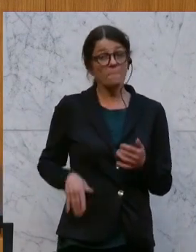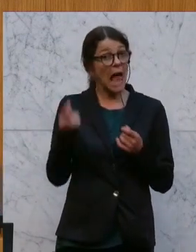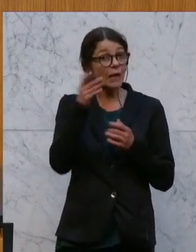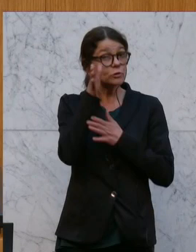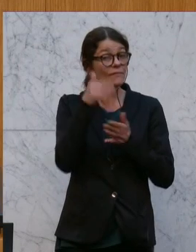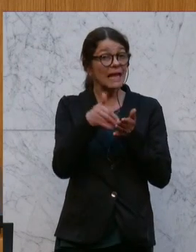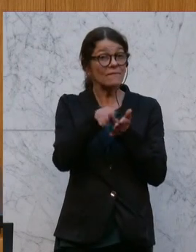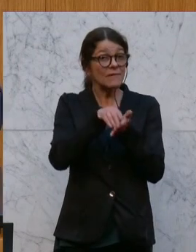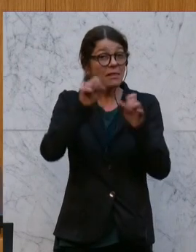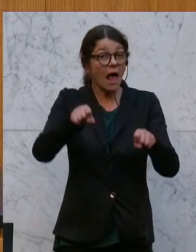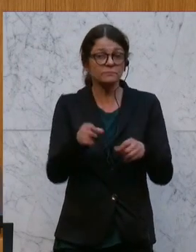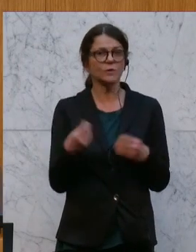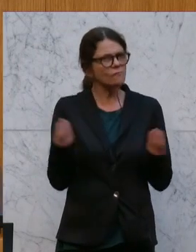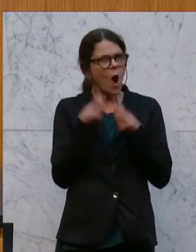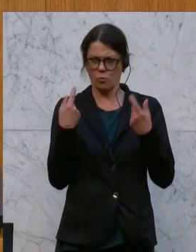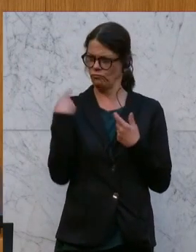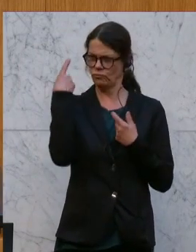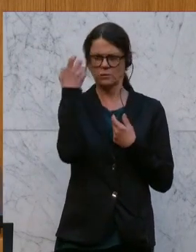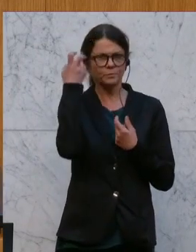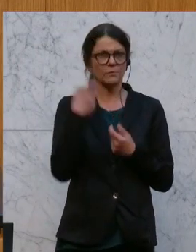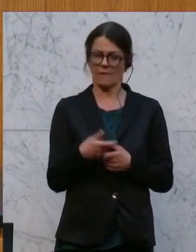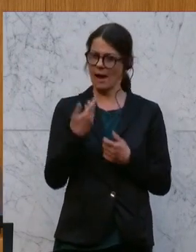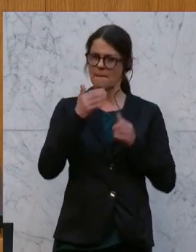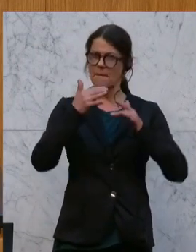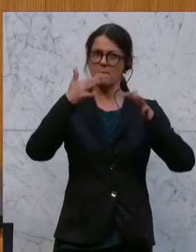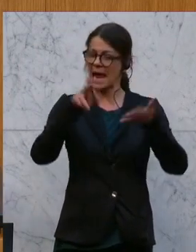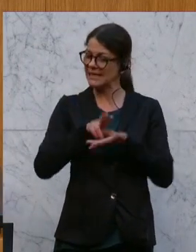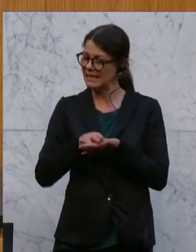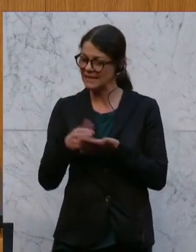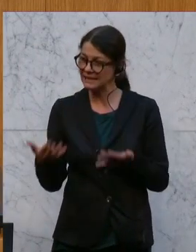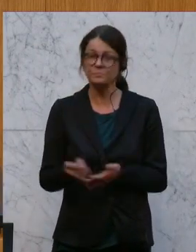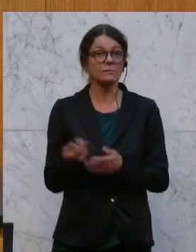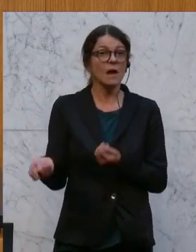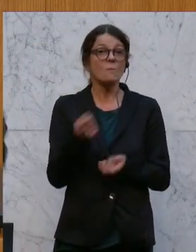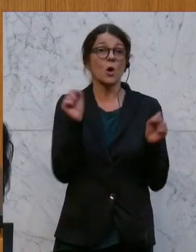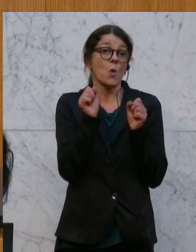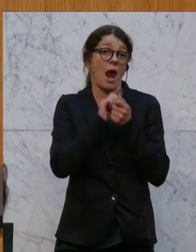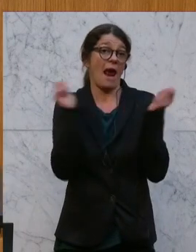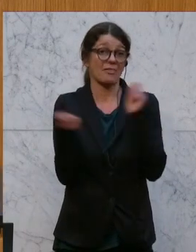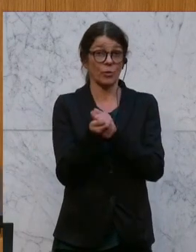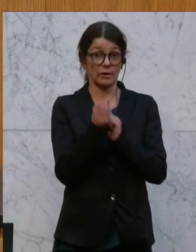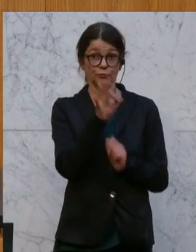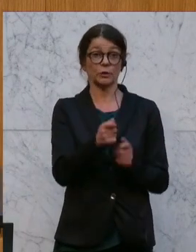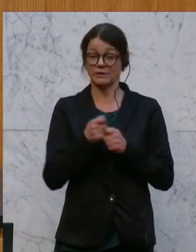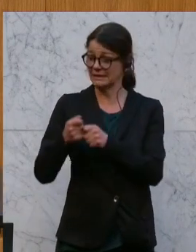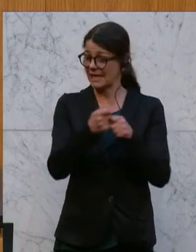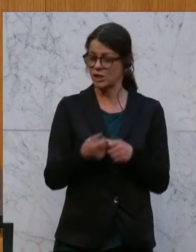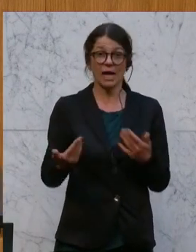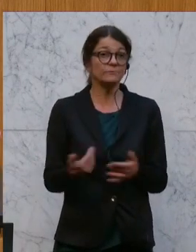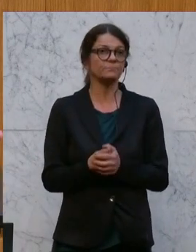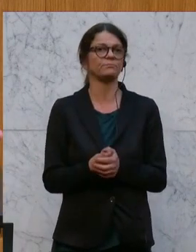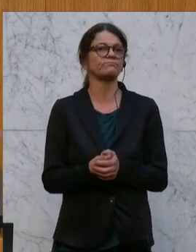Bargeld? Erstens, die zunehmende Digitalisierung bringt gravierende Änderungen in der Gesellschaft mit sich.